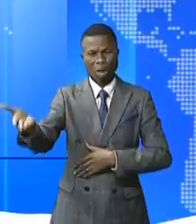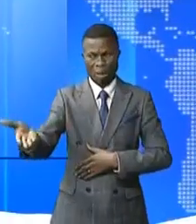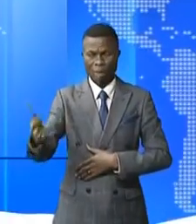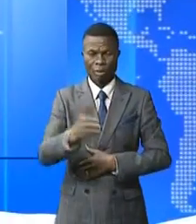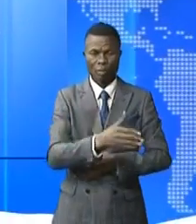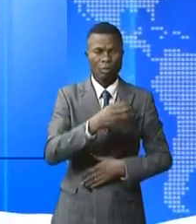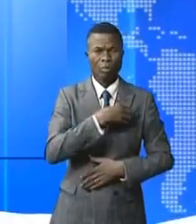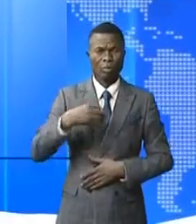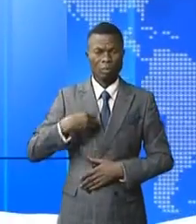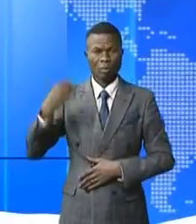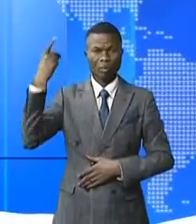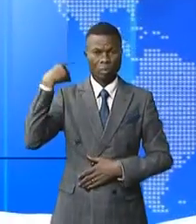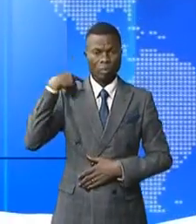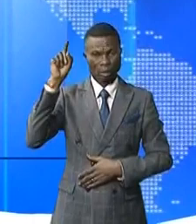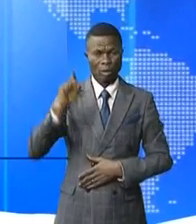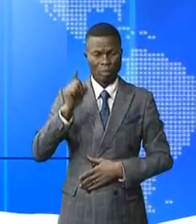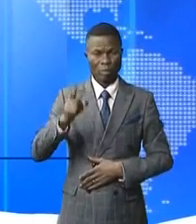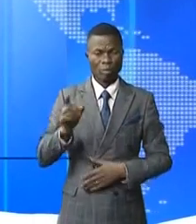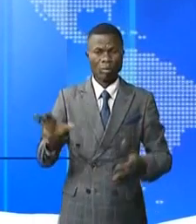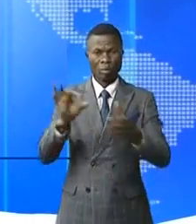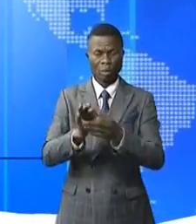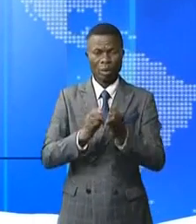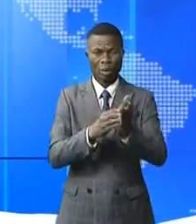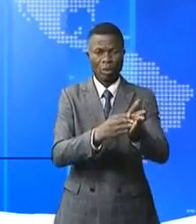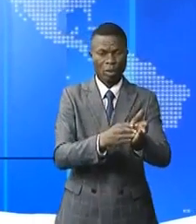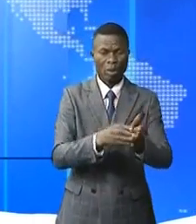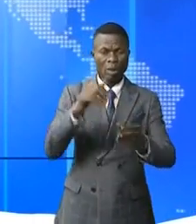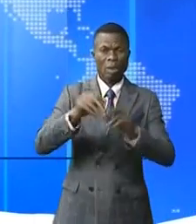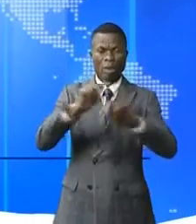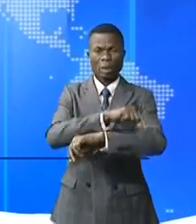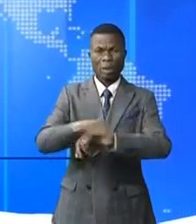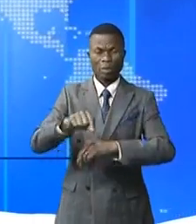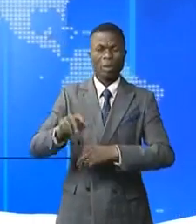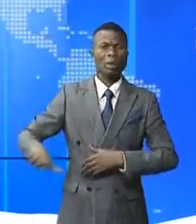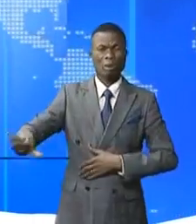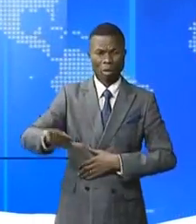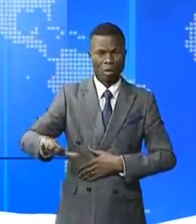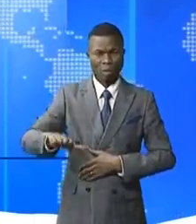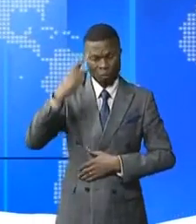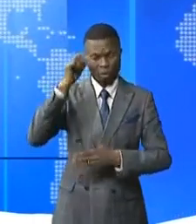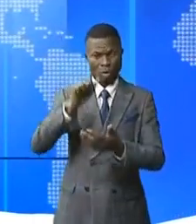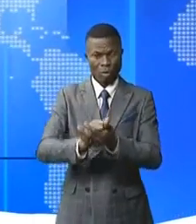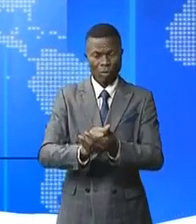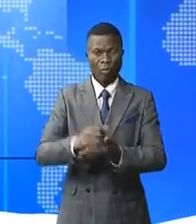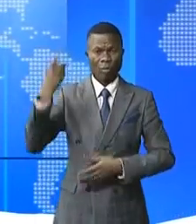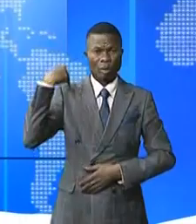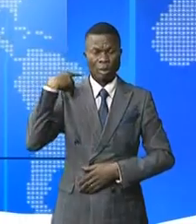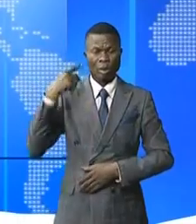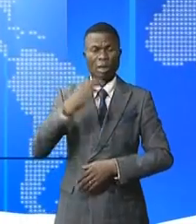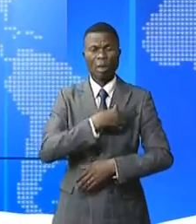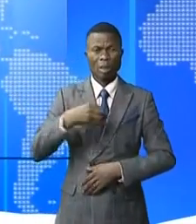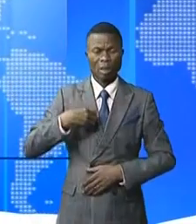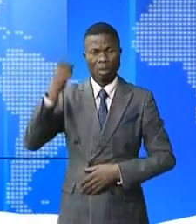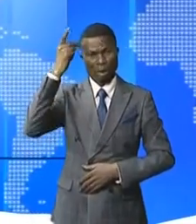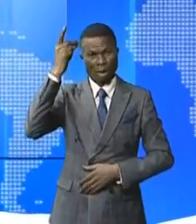Les femmes députées veulent consolider le leadership au sein des institutions du pays. Pour ce, les élus provinciaux